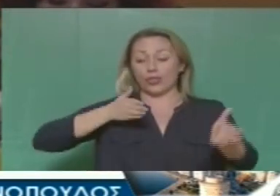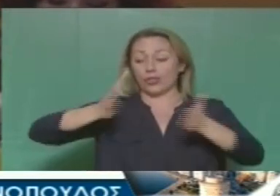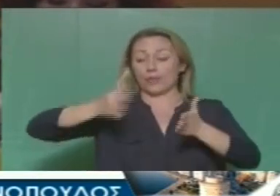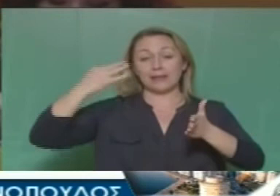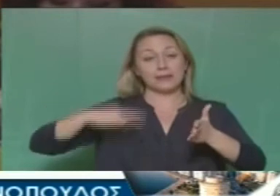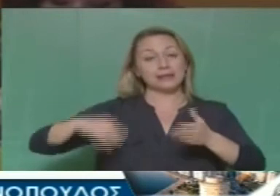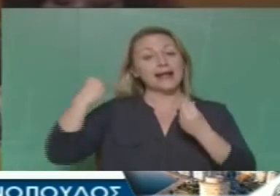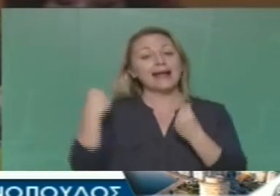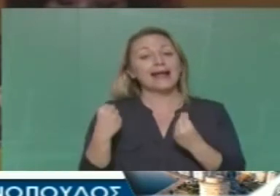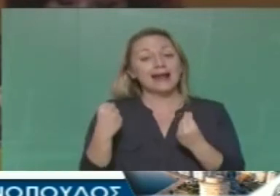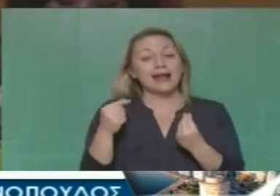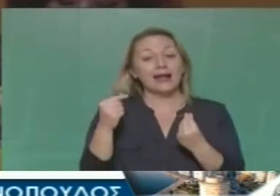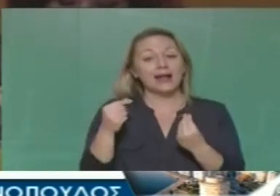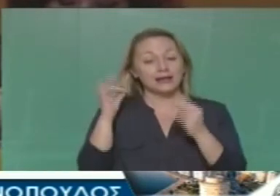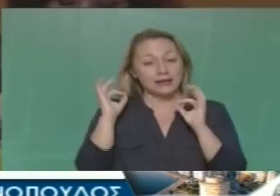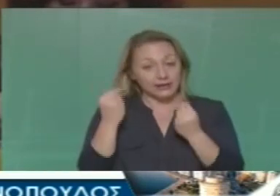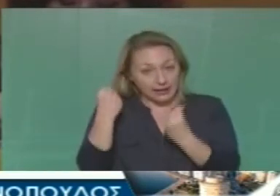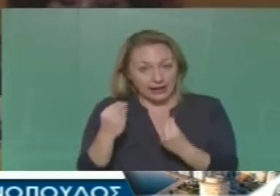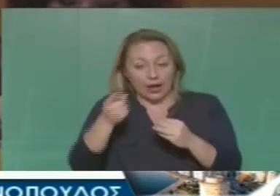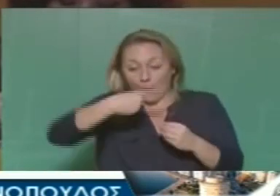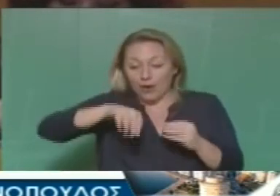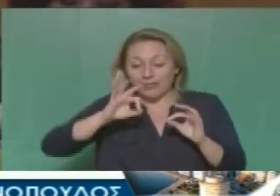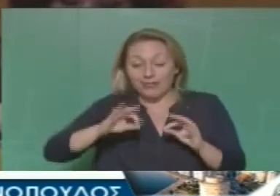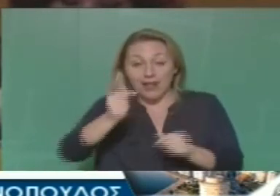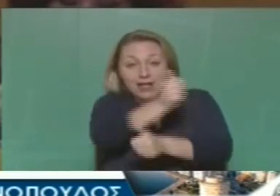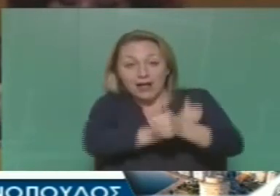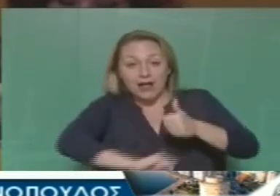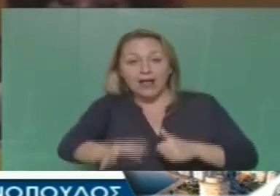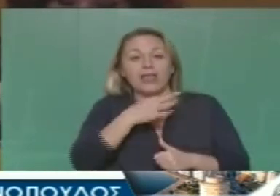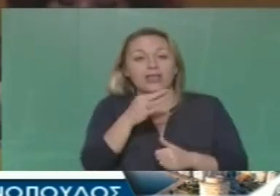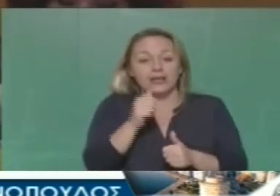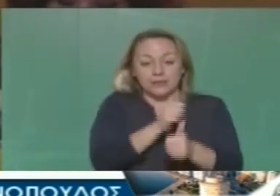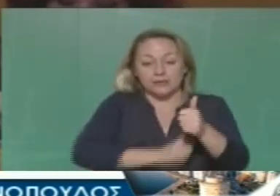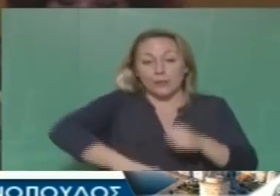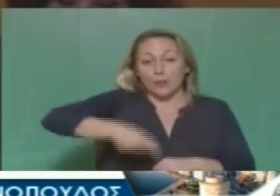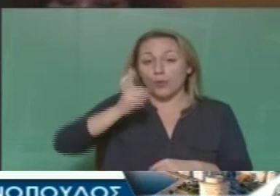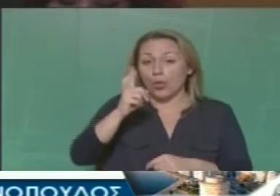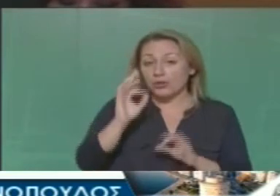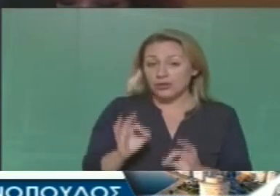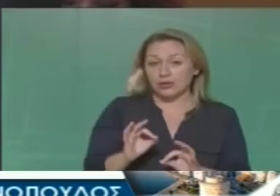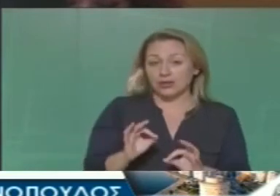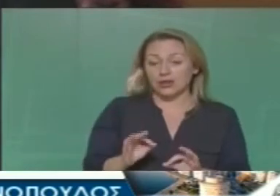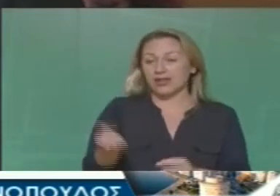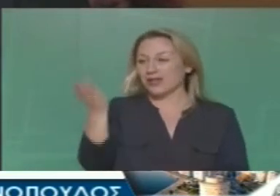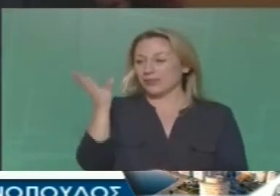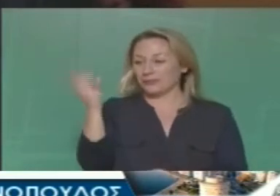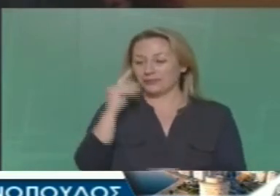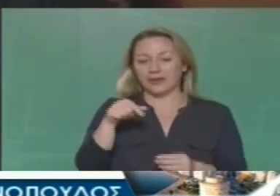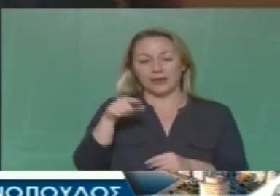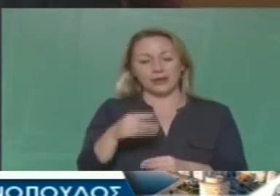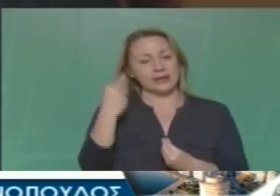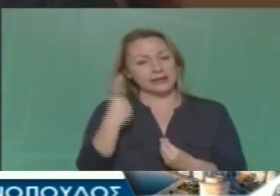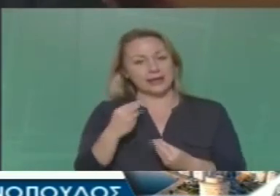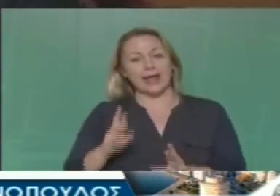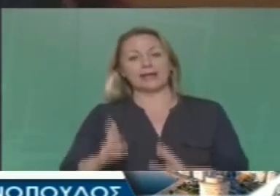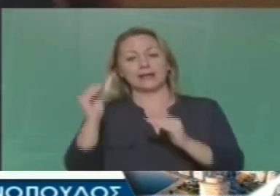είναι όμως η πρώτη ανάγκη ακούστηκε πριν από κάποιον συνανάδελφο και συμφωνώ μαζί του καλή ενεργειακή